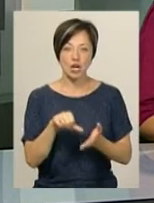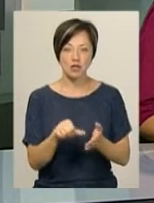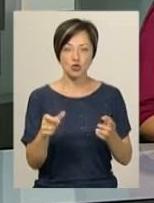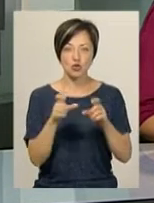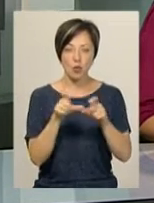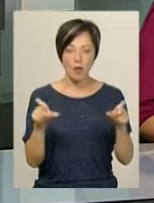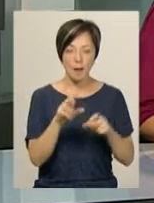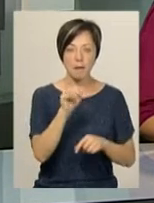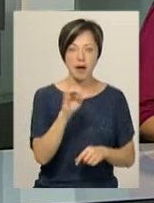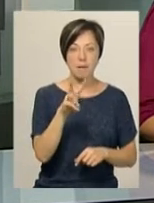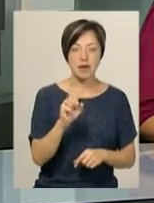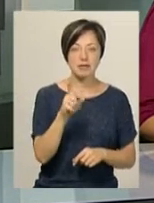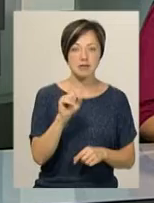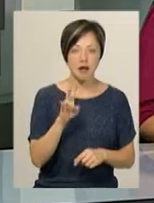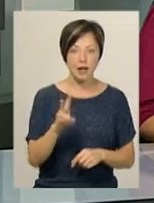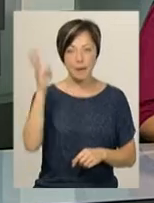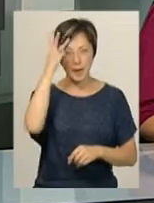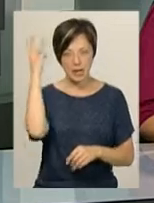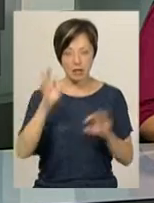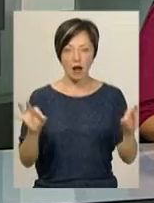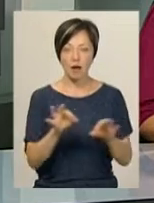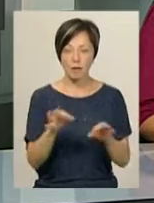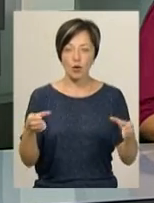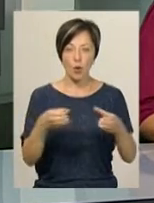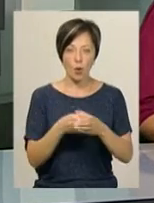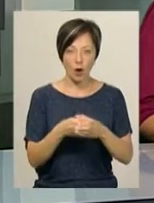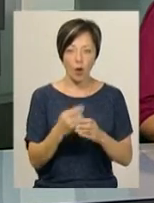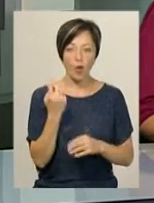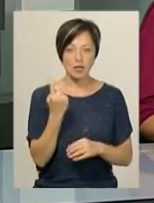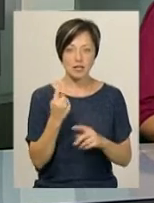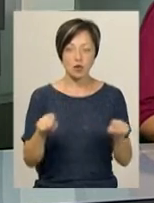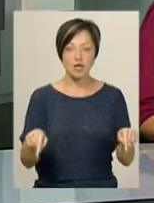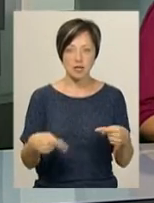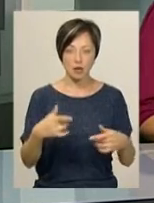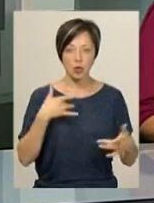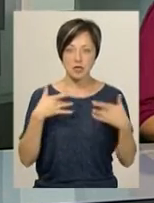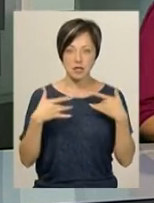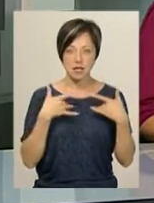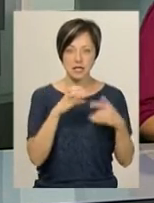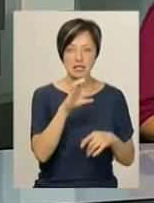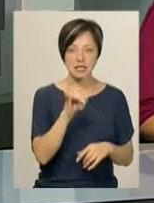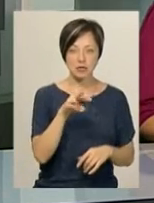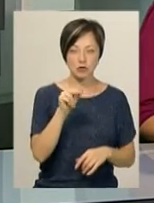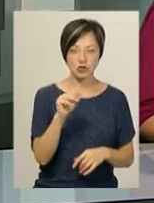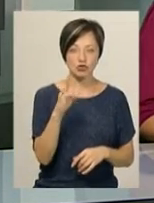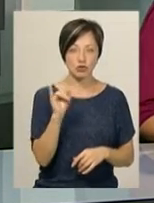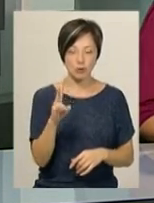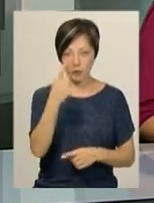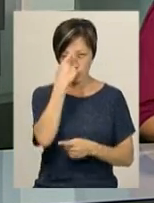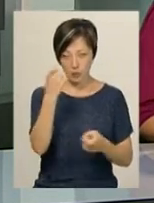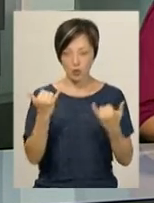-гурт «Світлипи» та Хмельницький муніципальний камерний хор. Один із організаторів концерту Юрій Симчишин повідомляє,